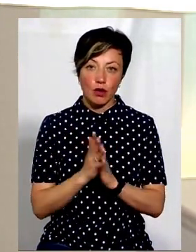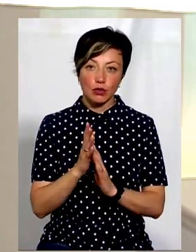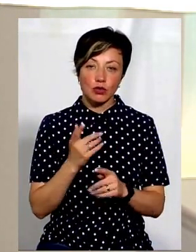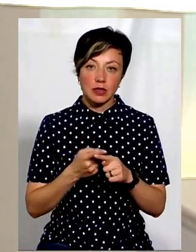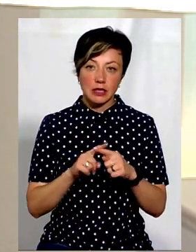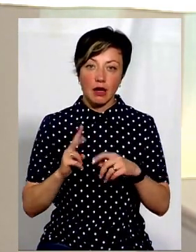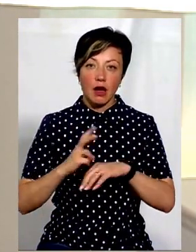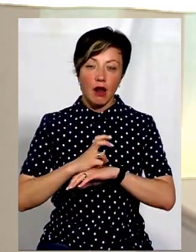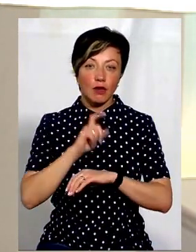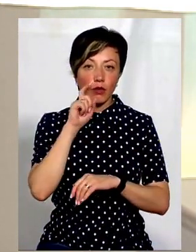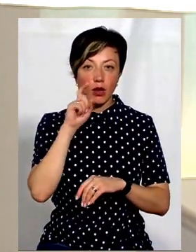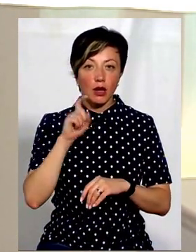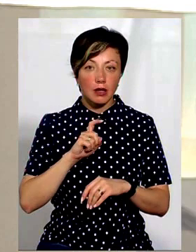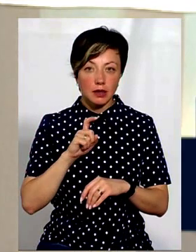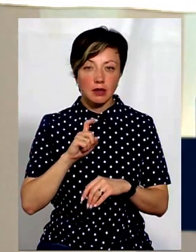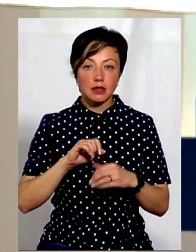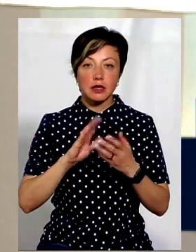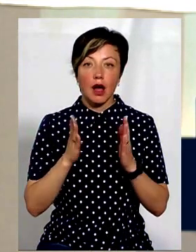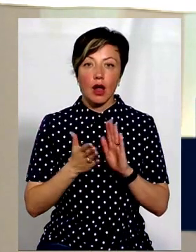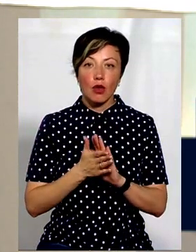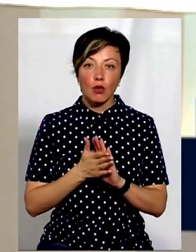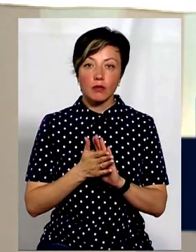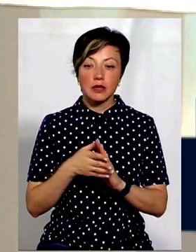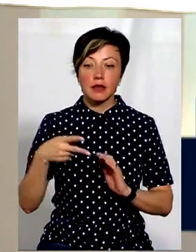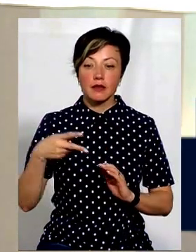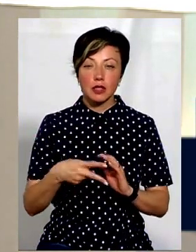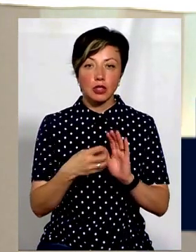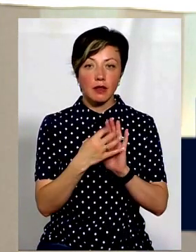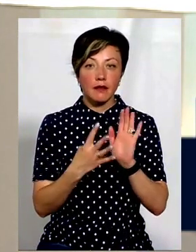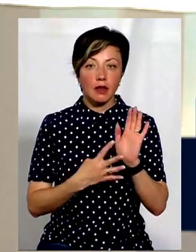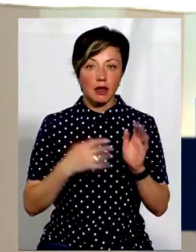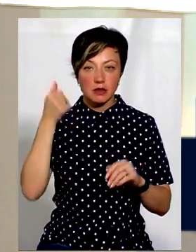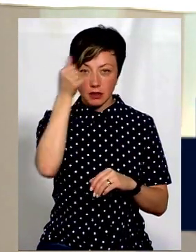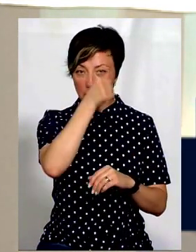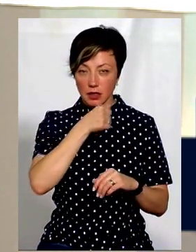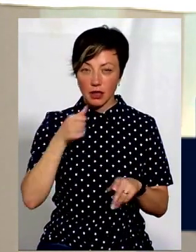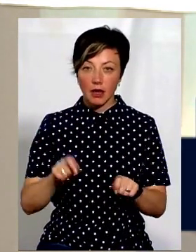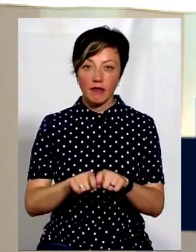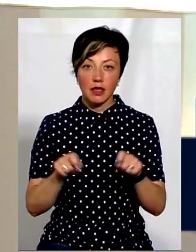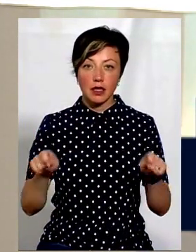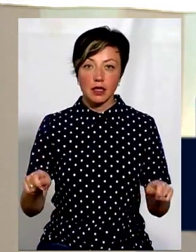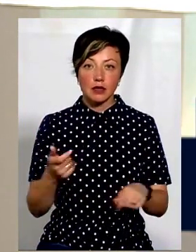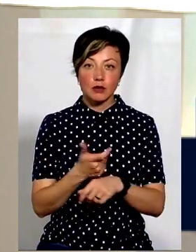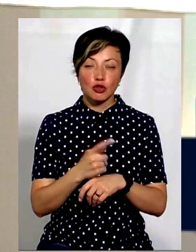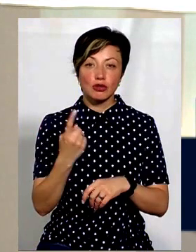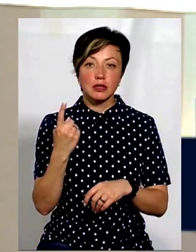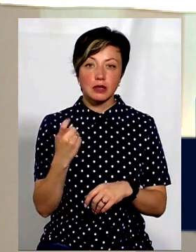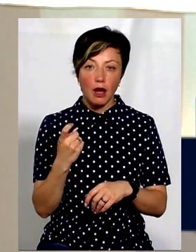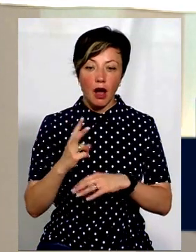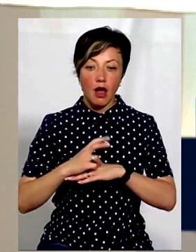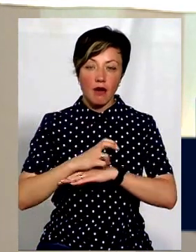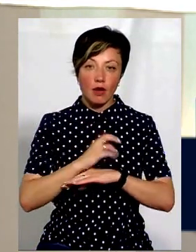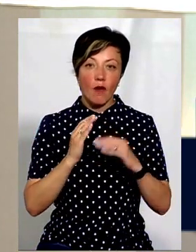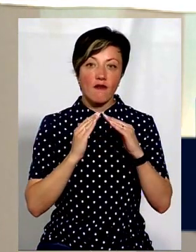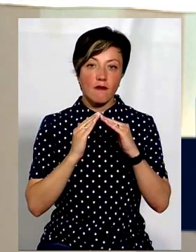наразі. В Україні загалом тільки за 2019 рік відкрилося більше ста равликових